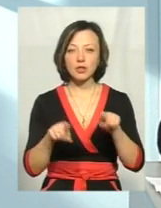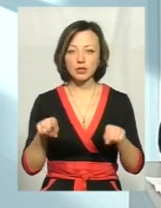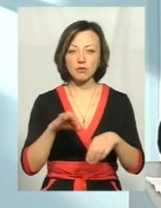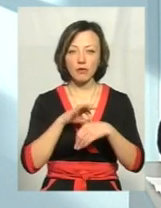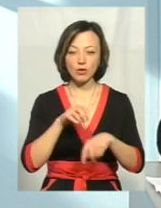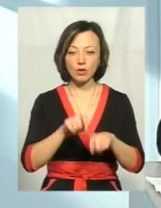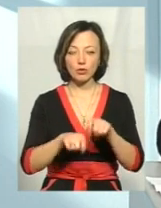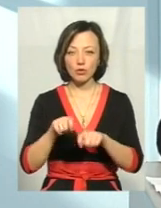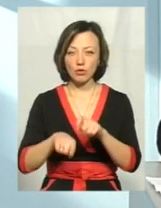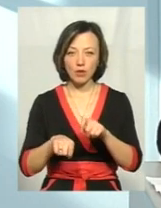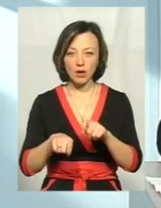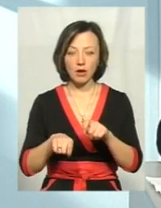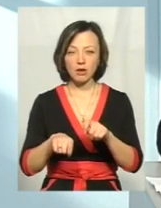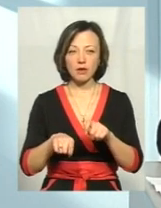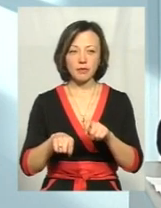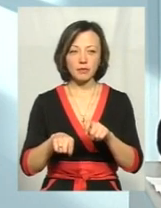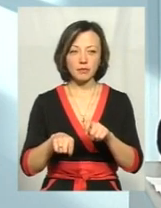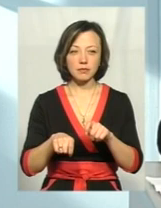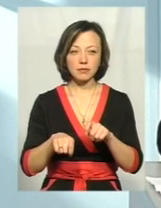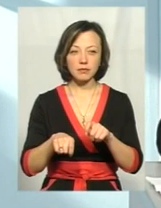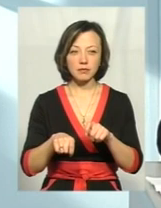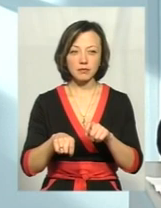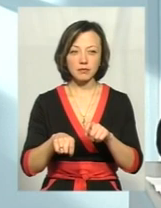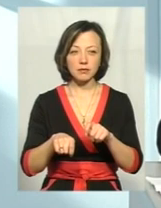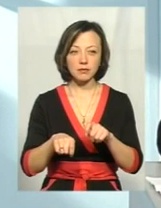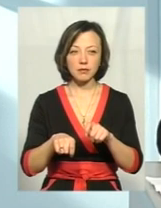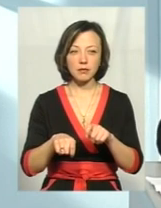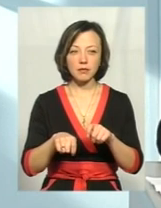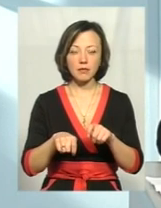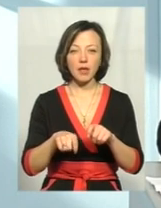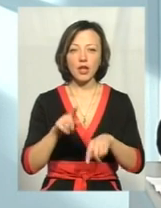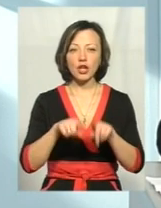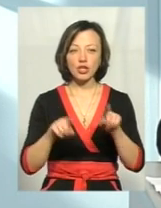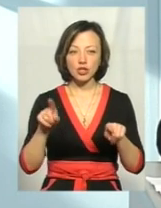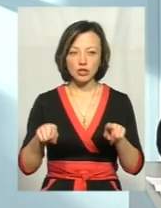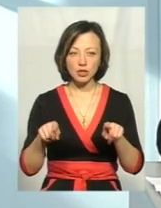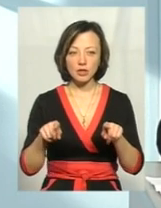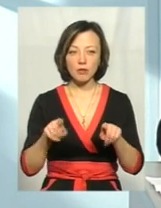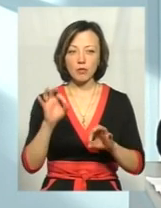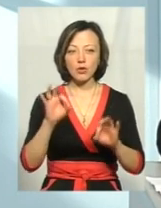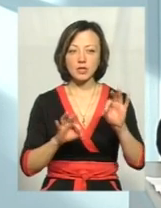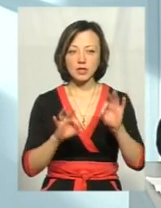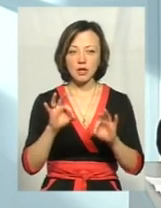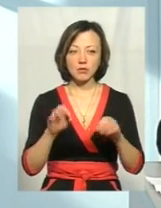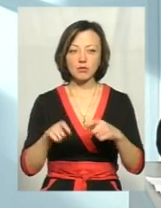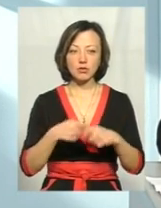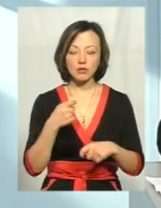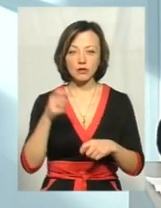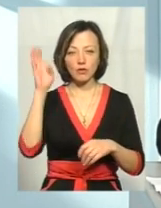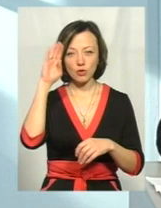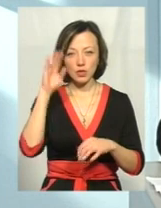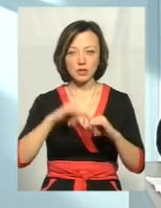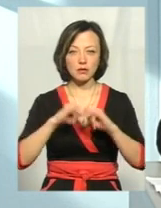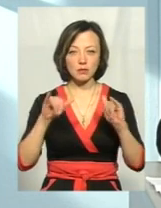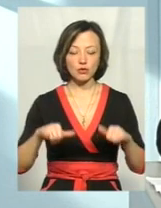контроль, але відбір проб такий був, нам перевірки стали рідше. Процент відхилень води